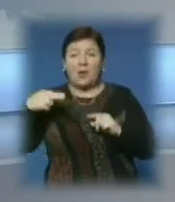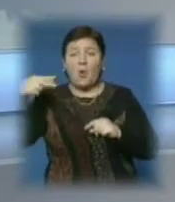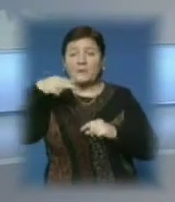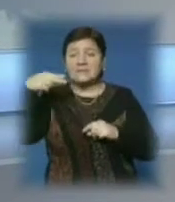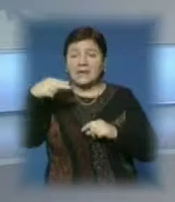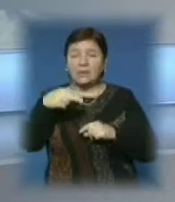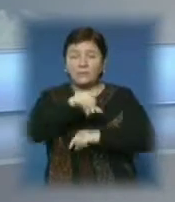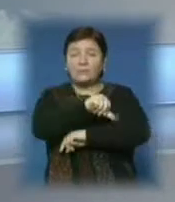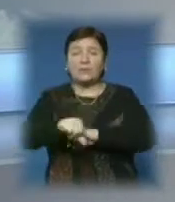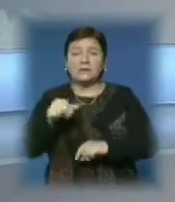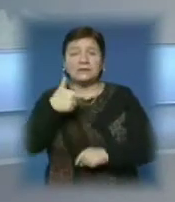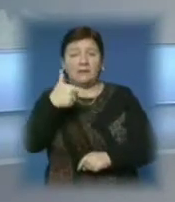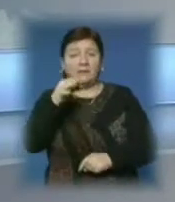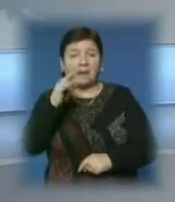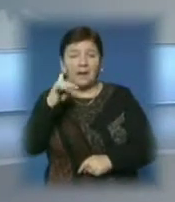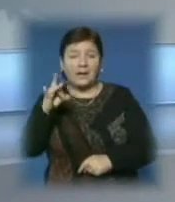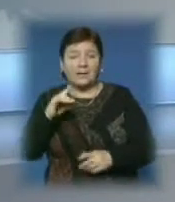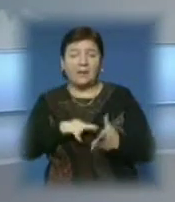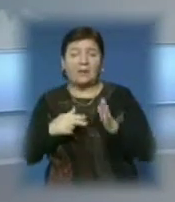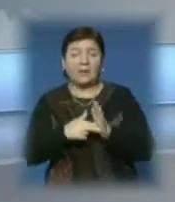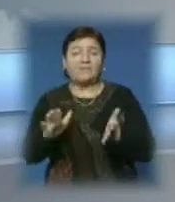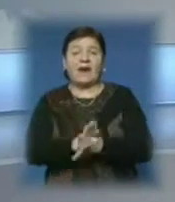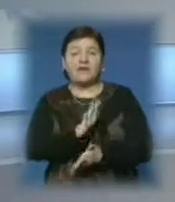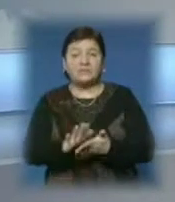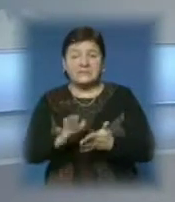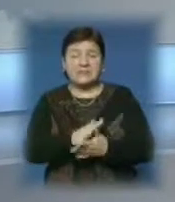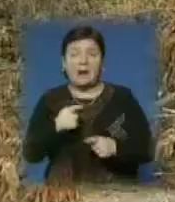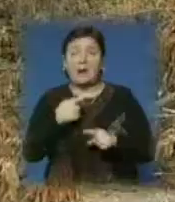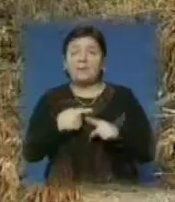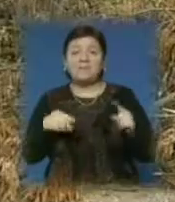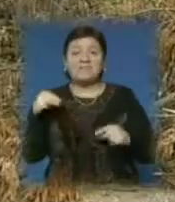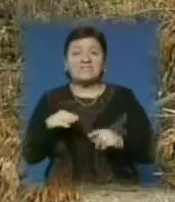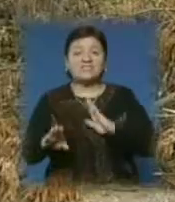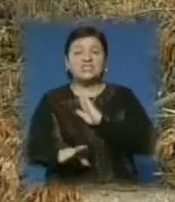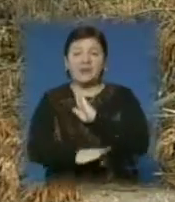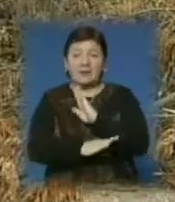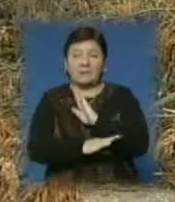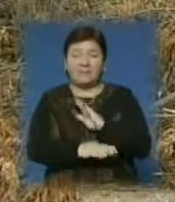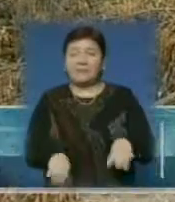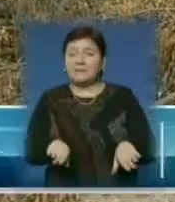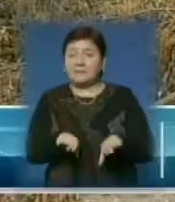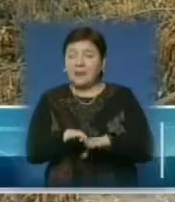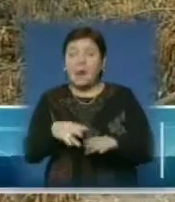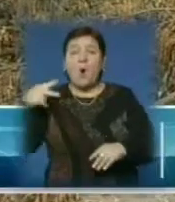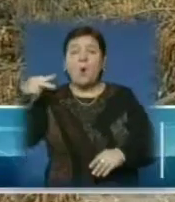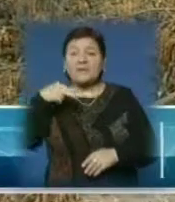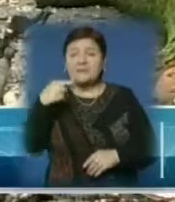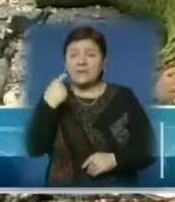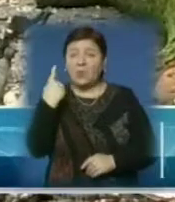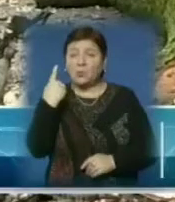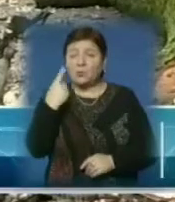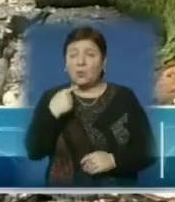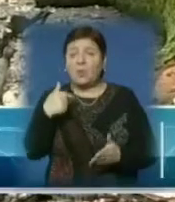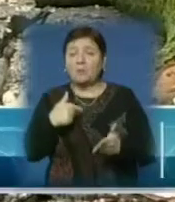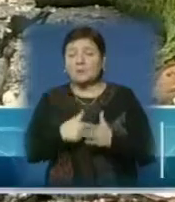вулиці Гагаріна. Всього планова сезонна чистка охопить півтисячі дерев поблизу центральних автомагістралей. Обрізання одного обходиться